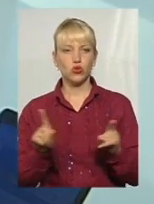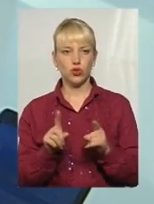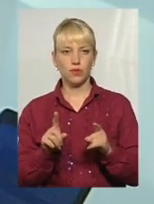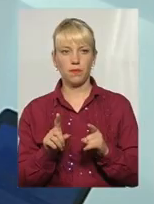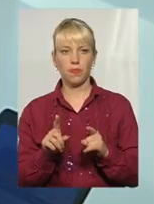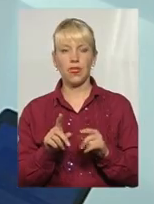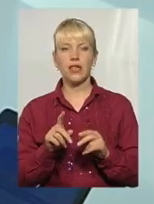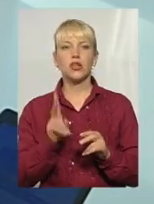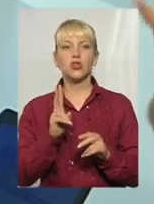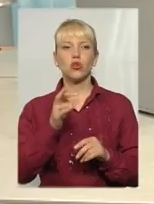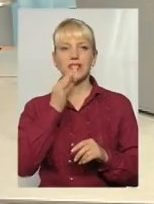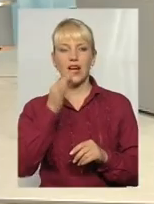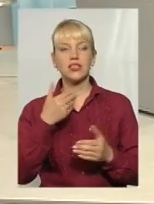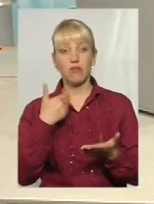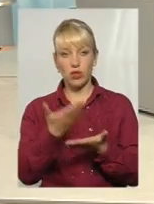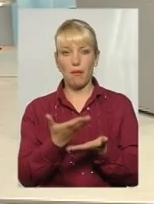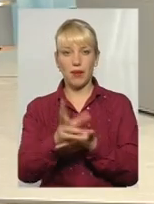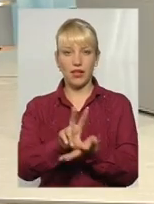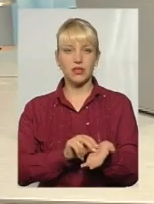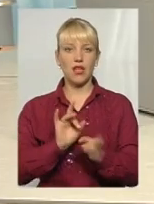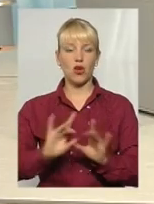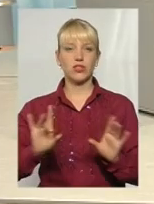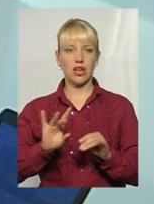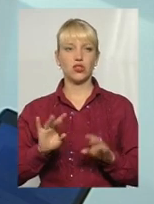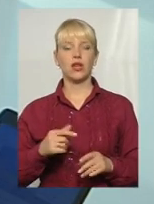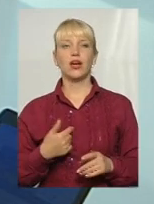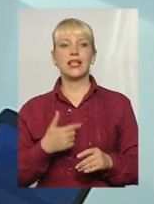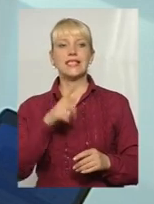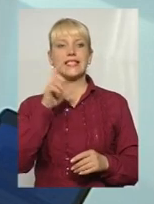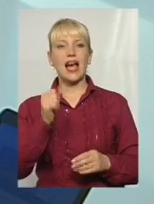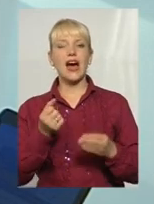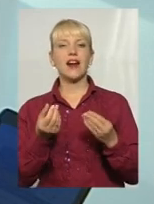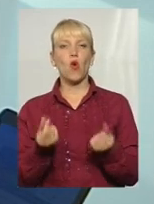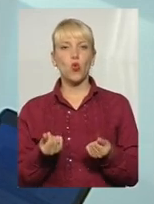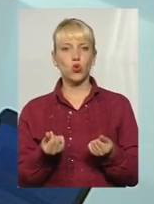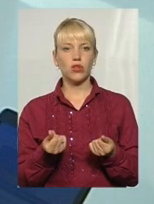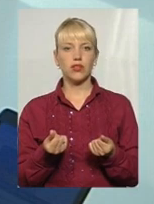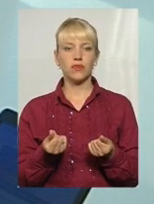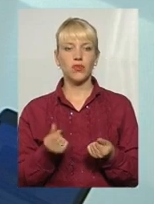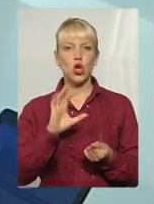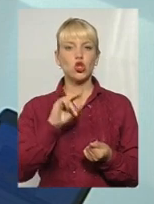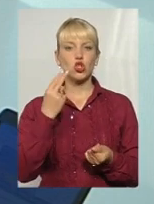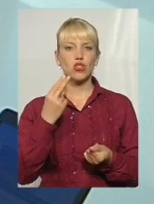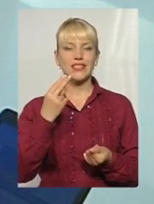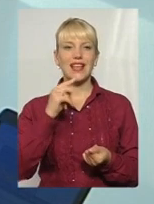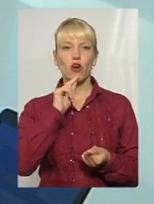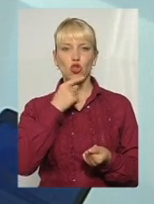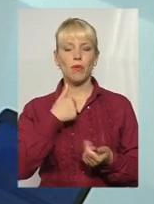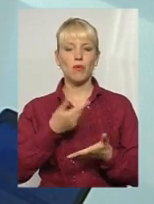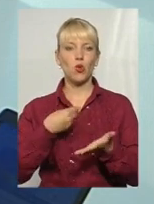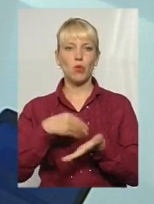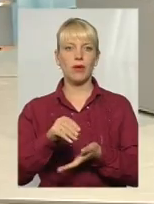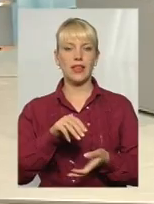кажуть, ніхто скаже... Я, наприклад, скажу, за рахунок соцеконома ми купили